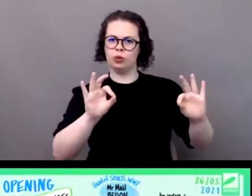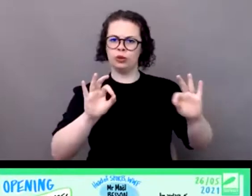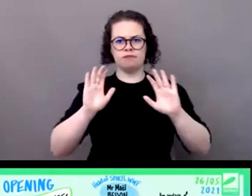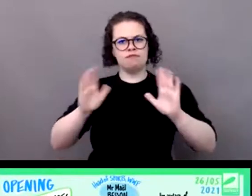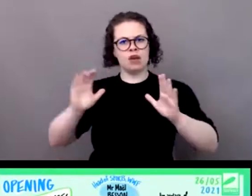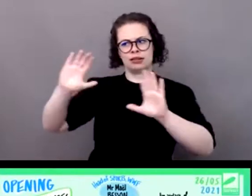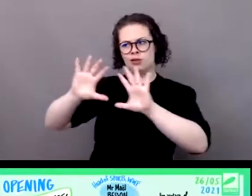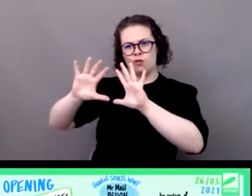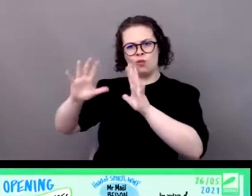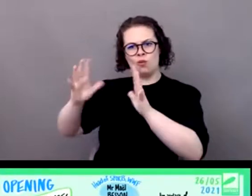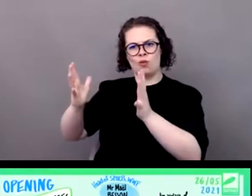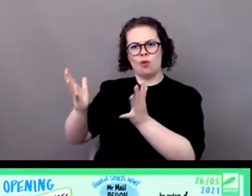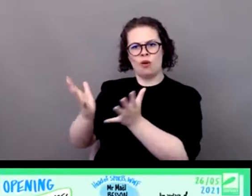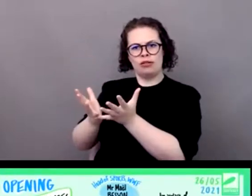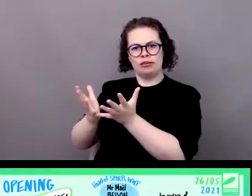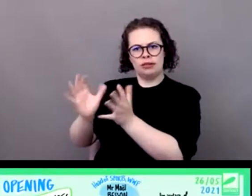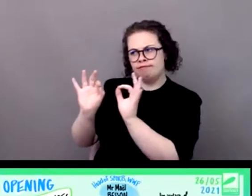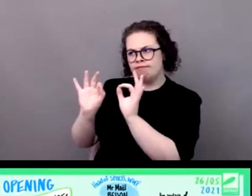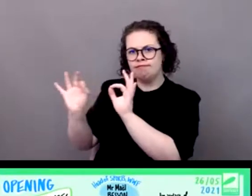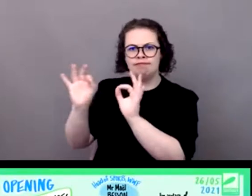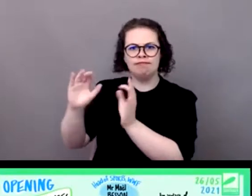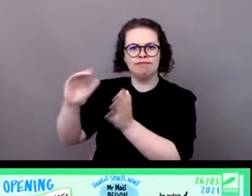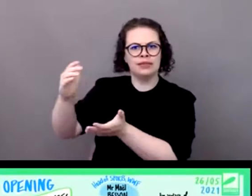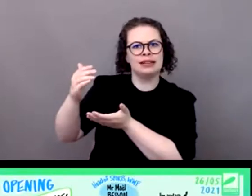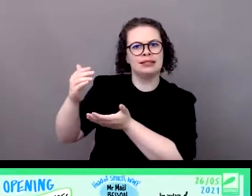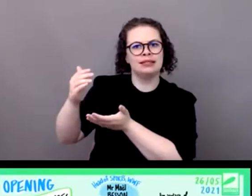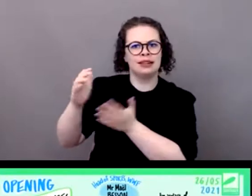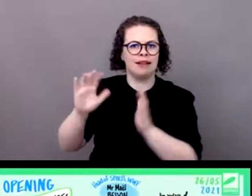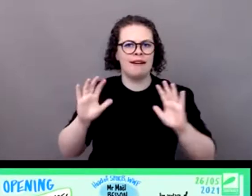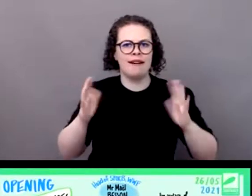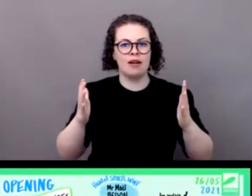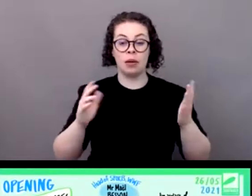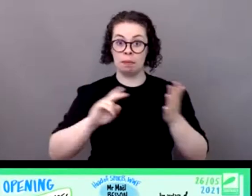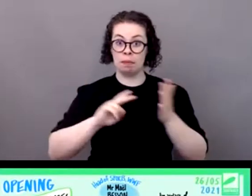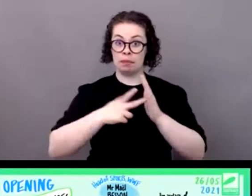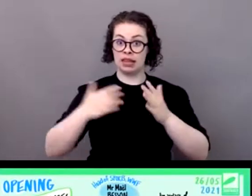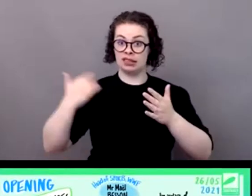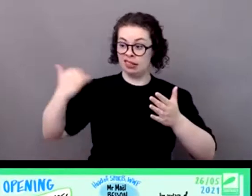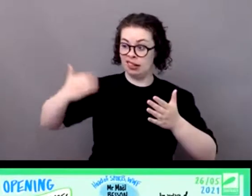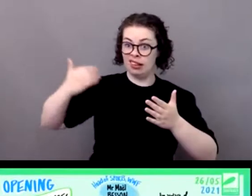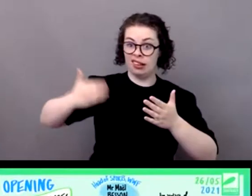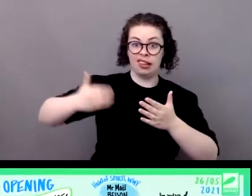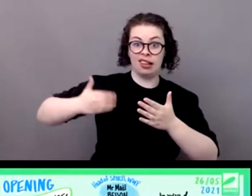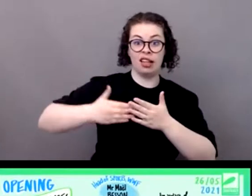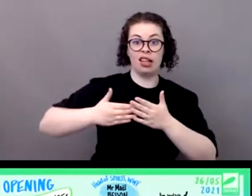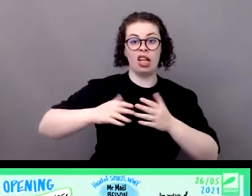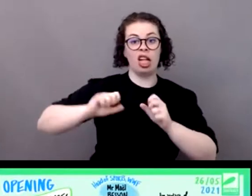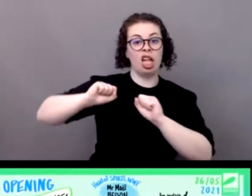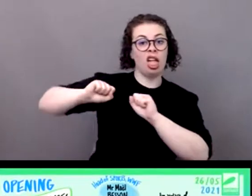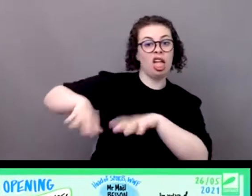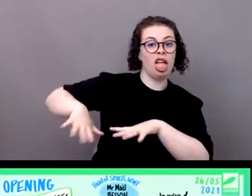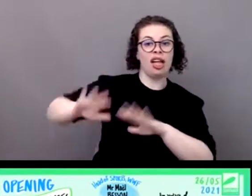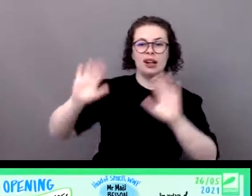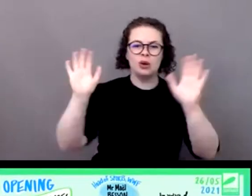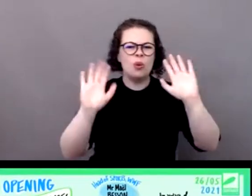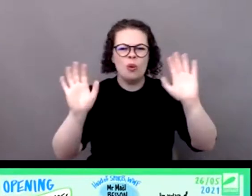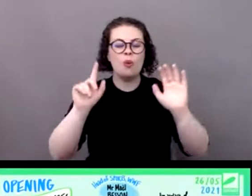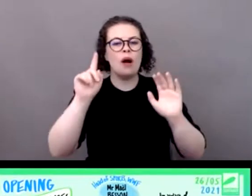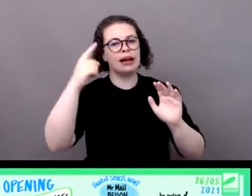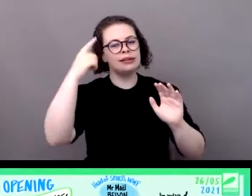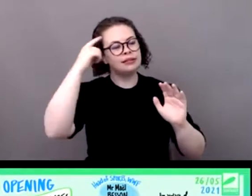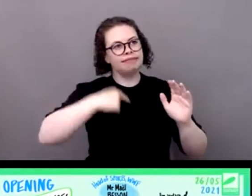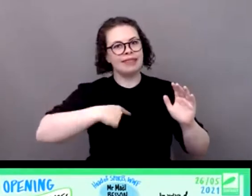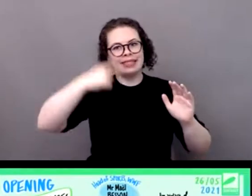choses qui nous rêver c'est à dire rêver d'autres choses et ensuite donc ça c'est pour le côté sensibilisation transformation et comportement